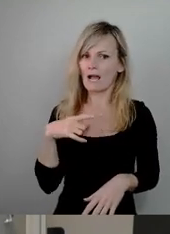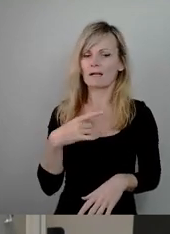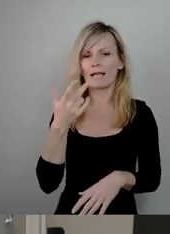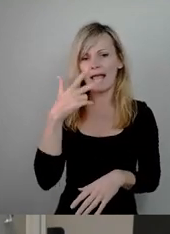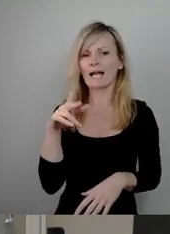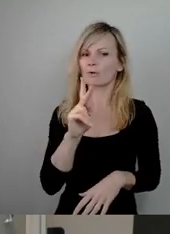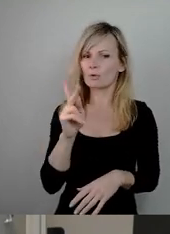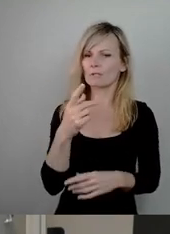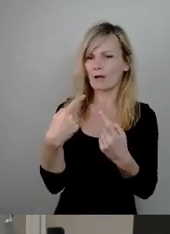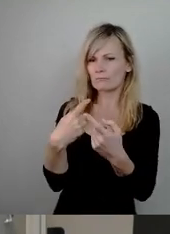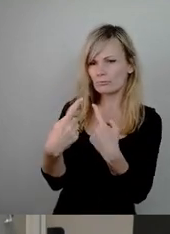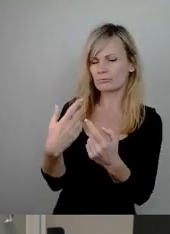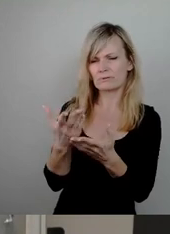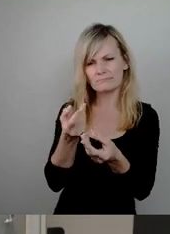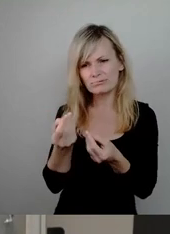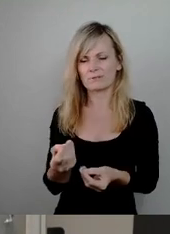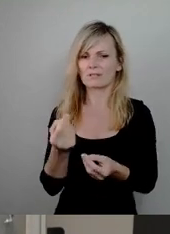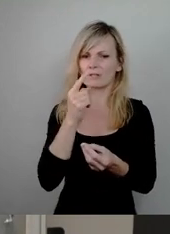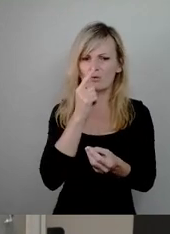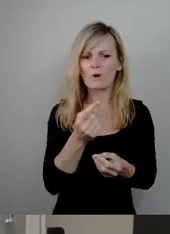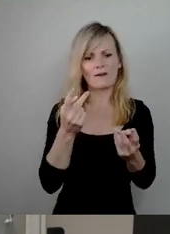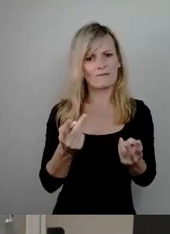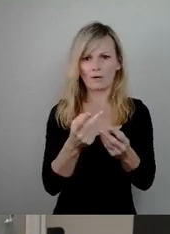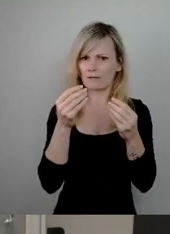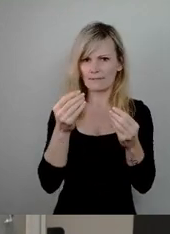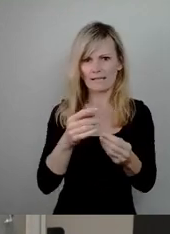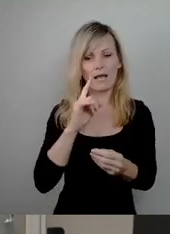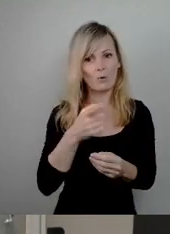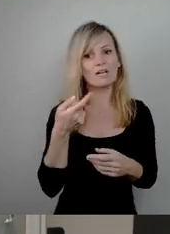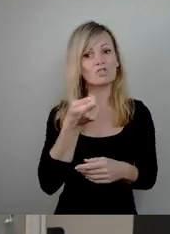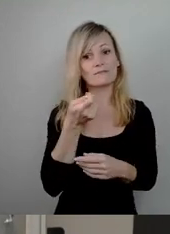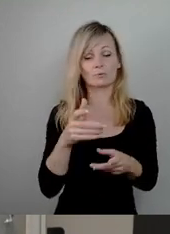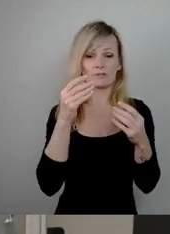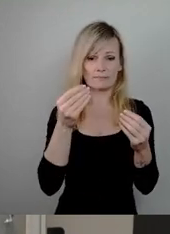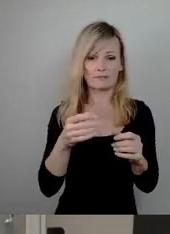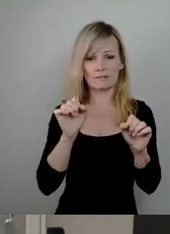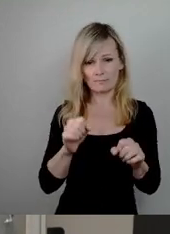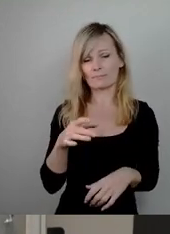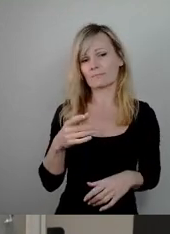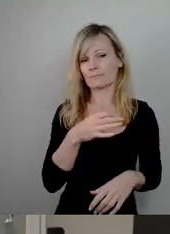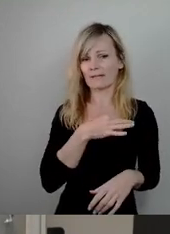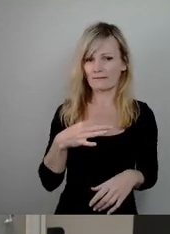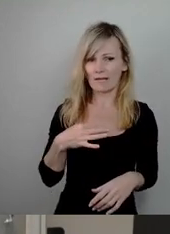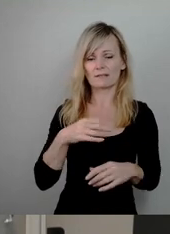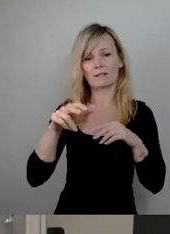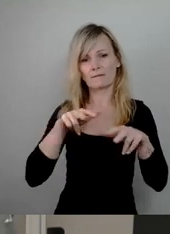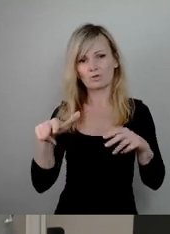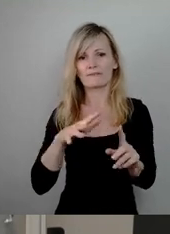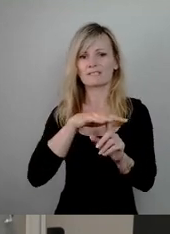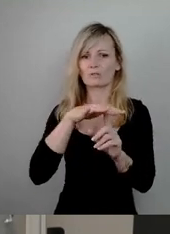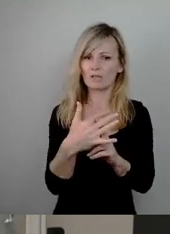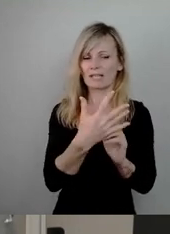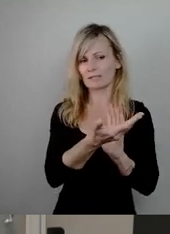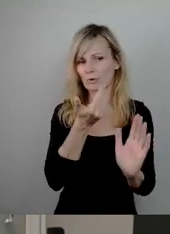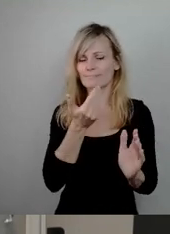nicht nur um Fördermittel gehen muss, sondern dass es ja auch um Stiftungsmittel gehen kann, die aus privaten oder aus Wirtschaftskontexten kommen. Und vor dem Hintergrund